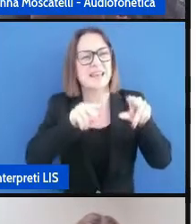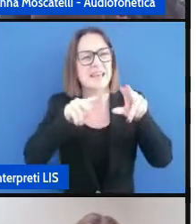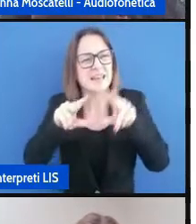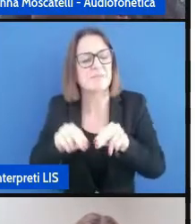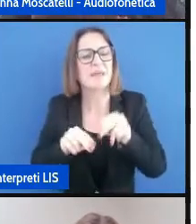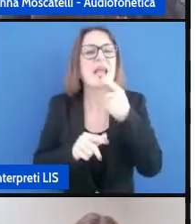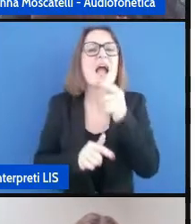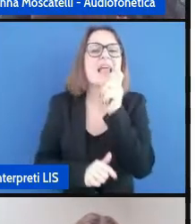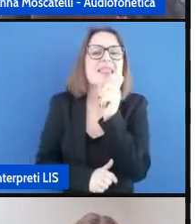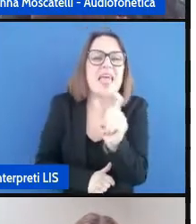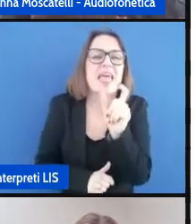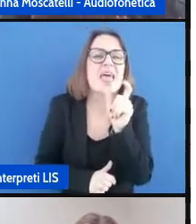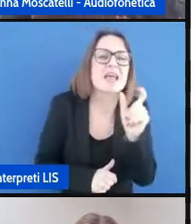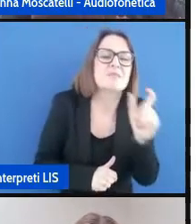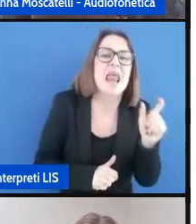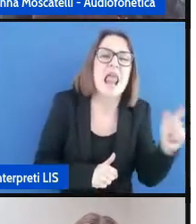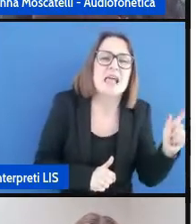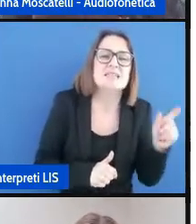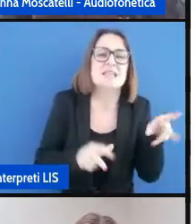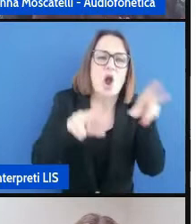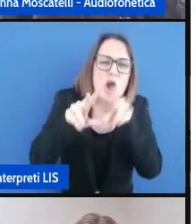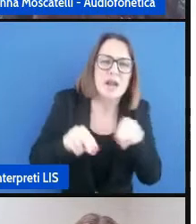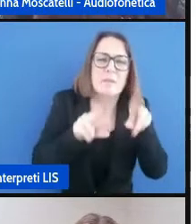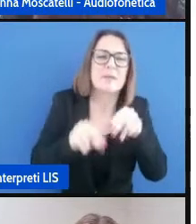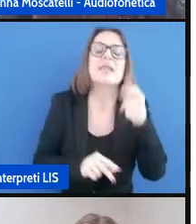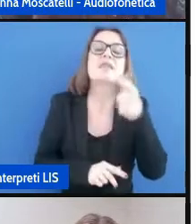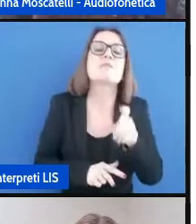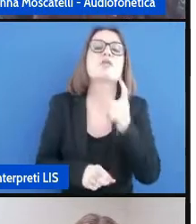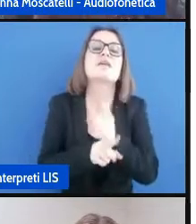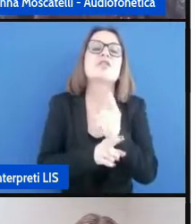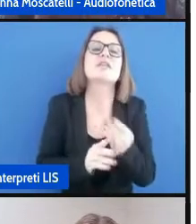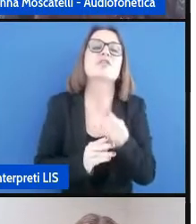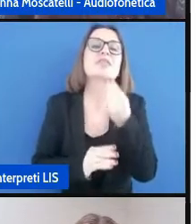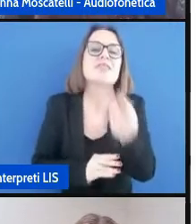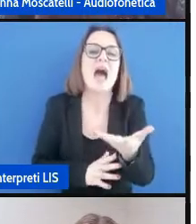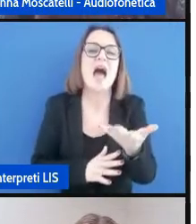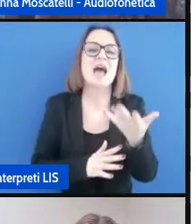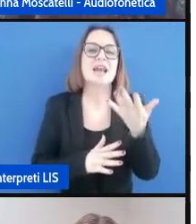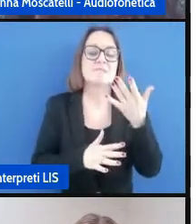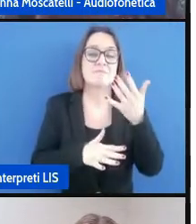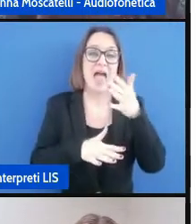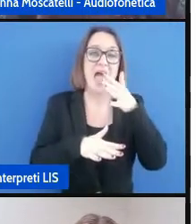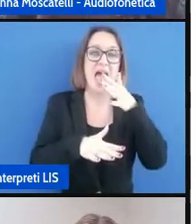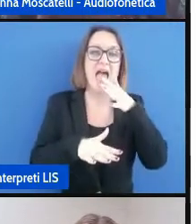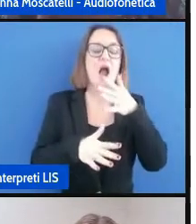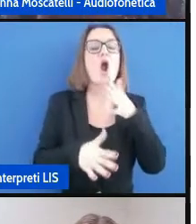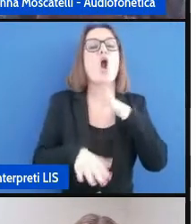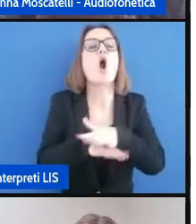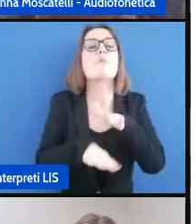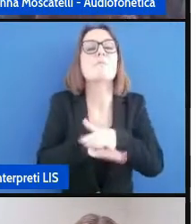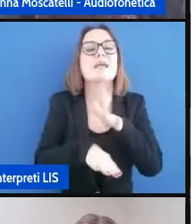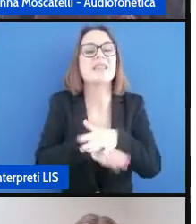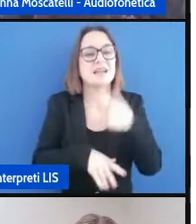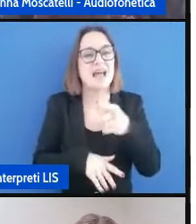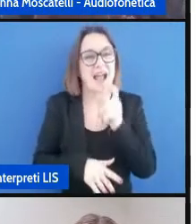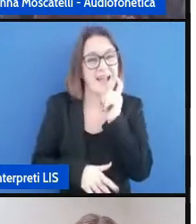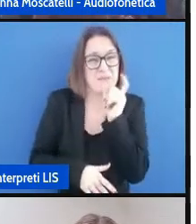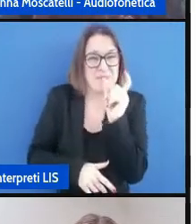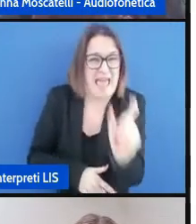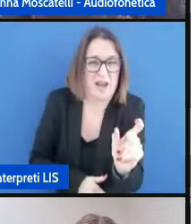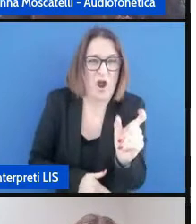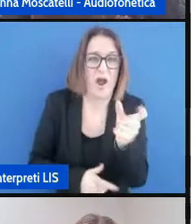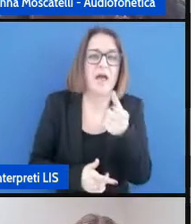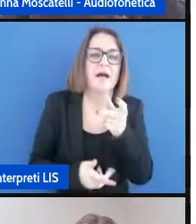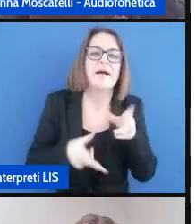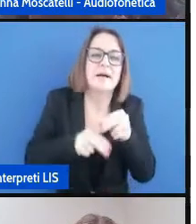lessico ma questo perché bisogna dare competenze ed esperienza del lessico presentato al bambino anche